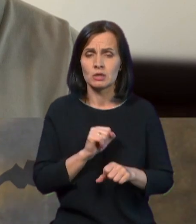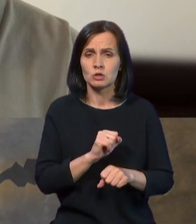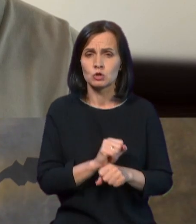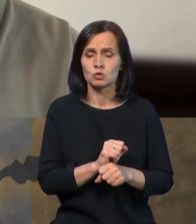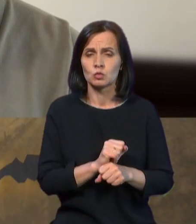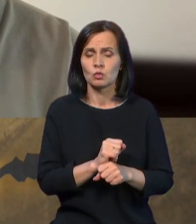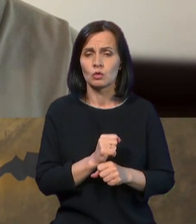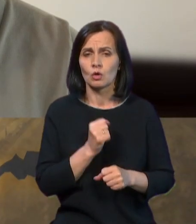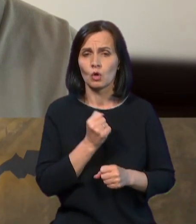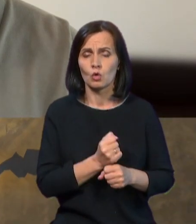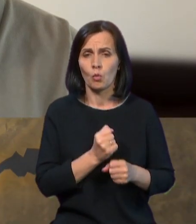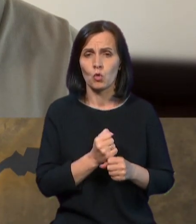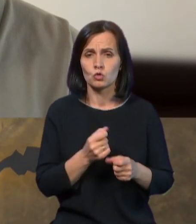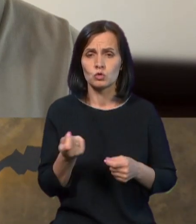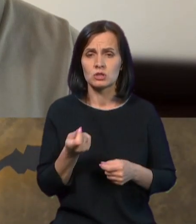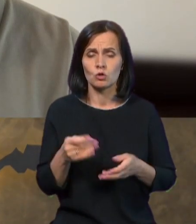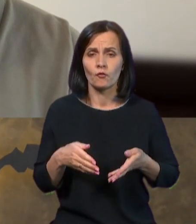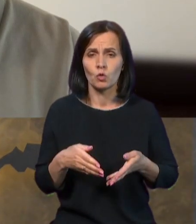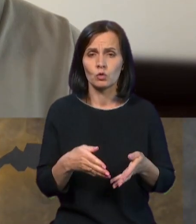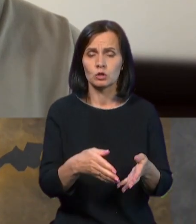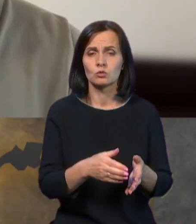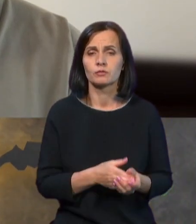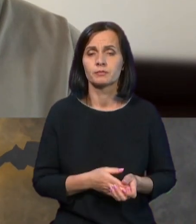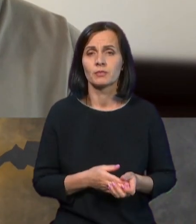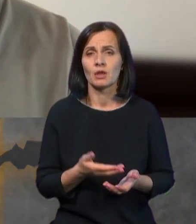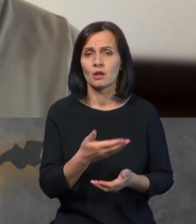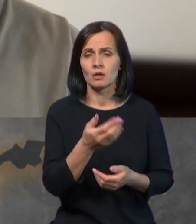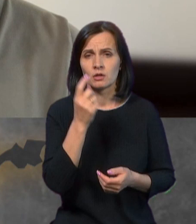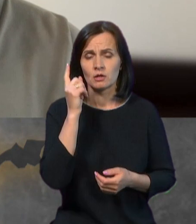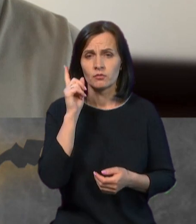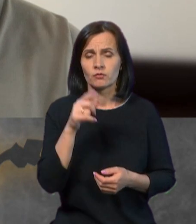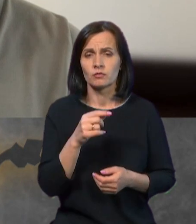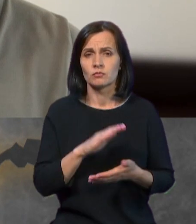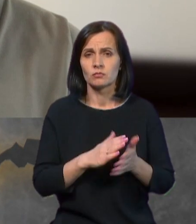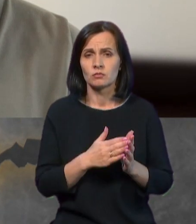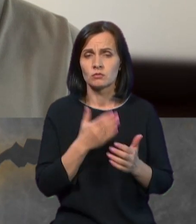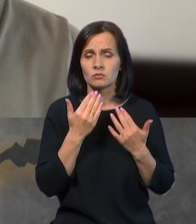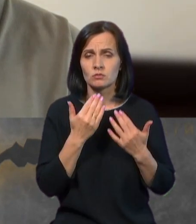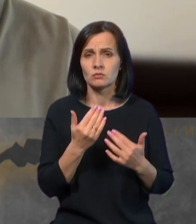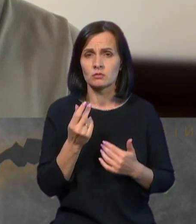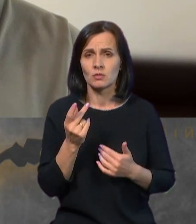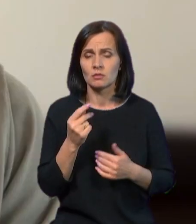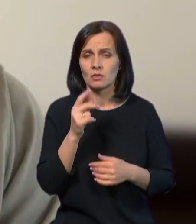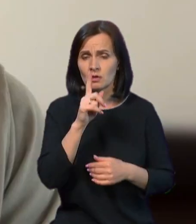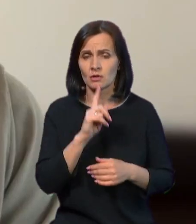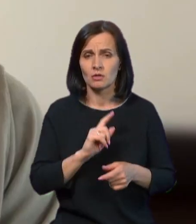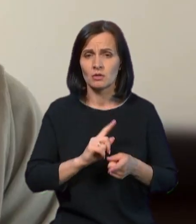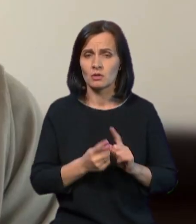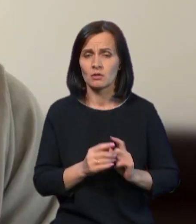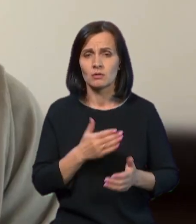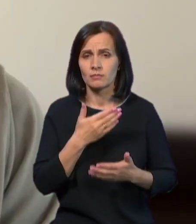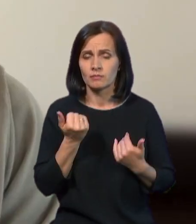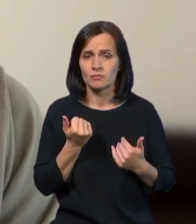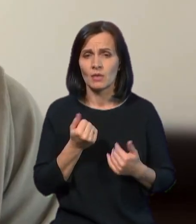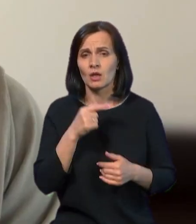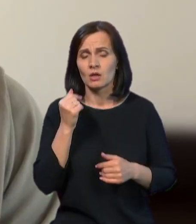роботу з зернового коридору? Ви знаєте, ситуація останні півтора місяці не змінюється. Росіяни, як може, так